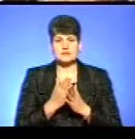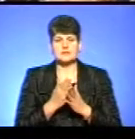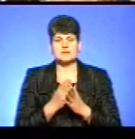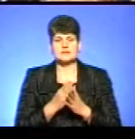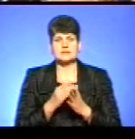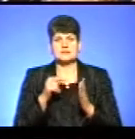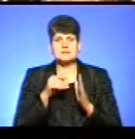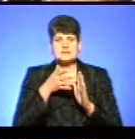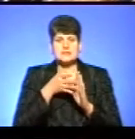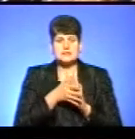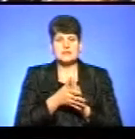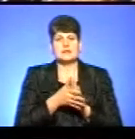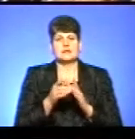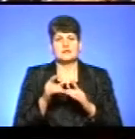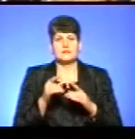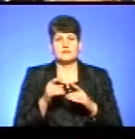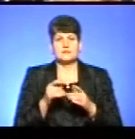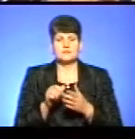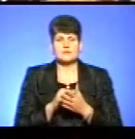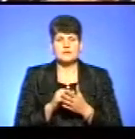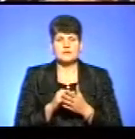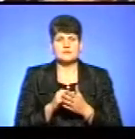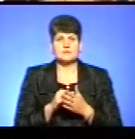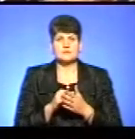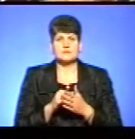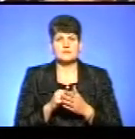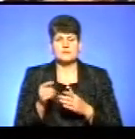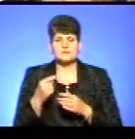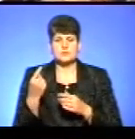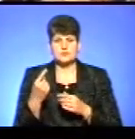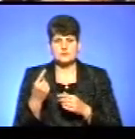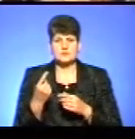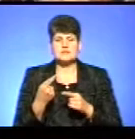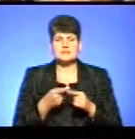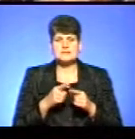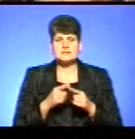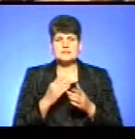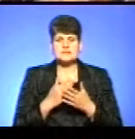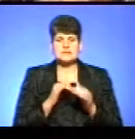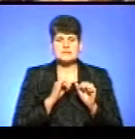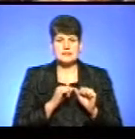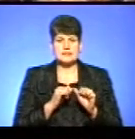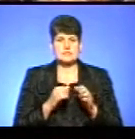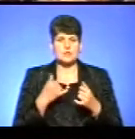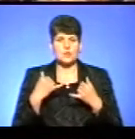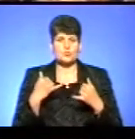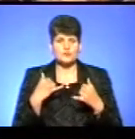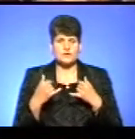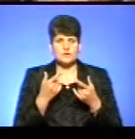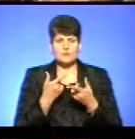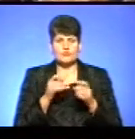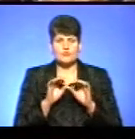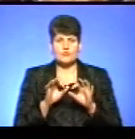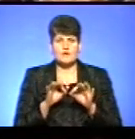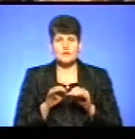реалізації європейської інтеграції та імплементації європейської інтеграції на території Тернопільської області. В основному це включається заход з комунікації та інформування суб'єктів